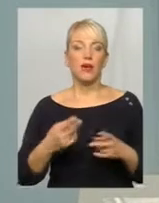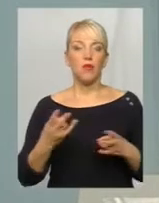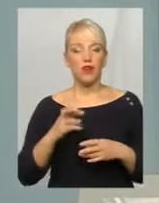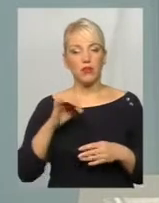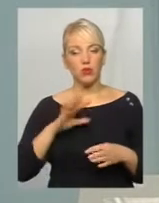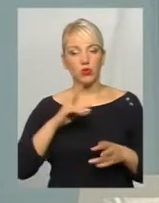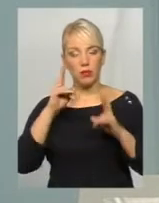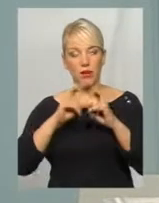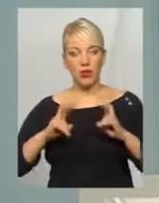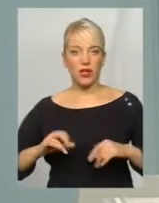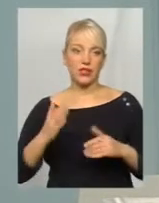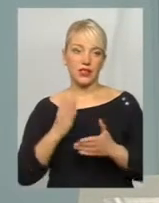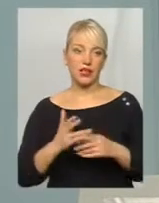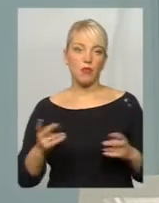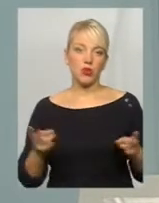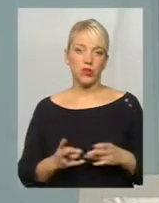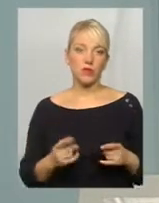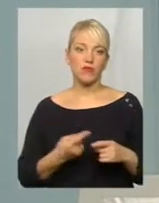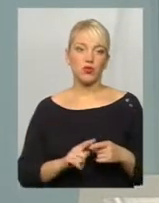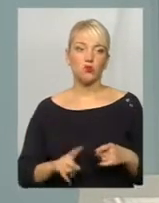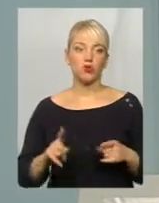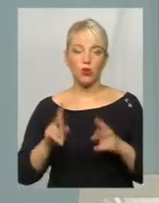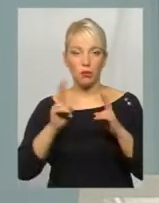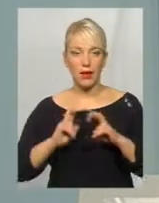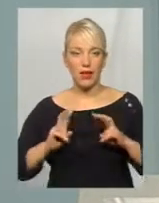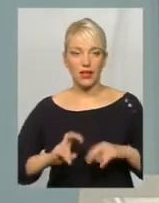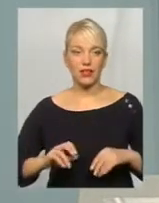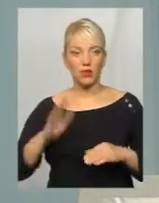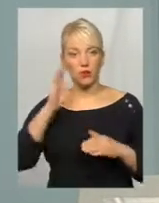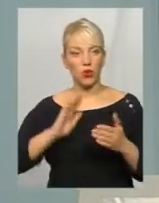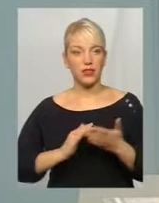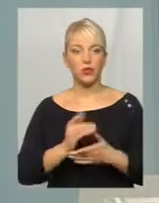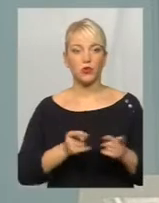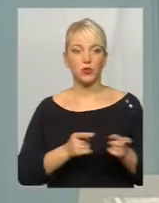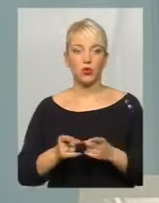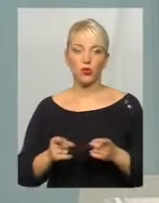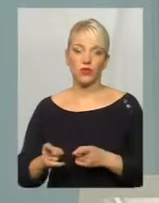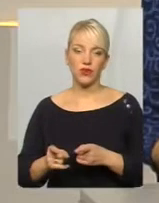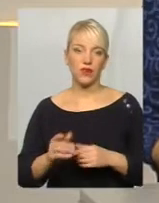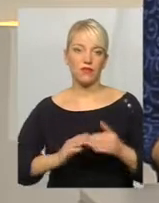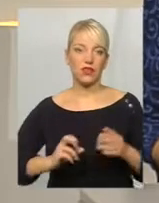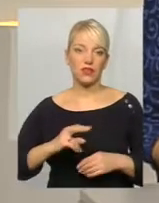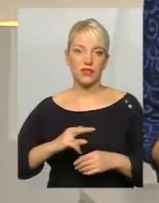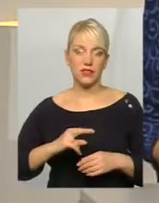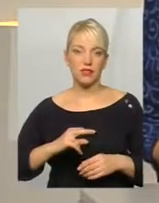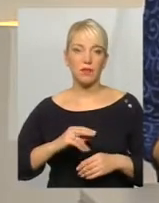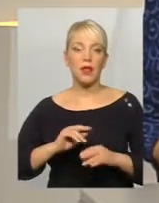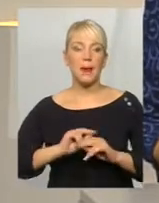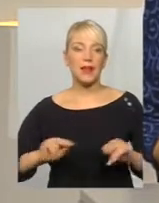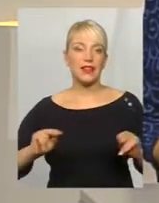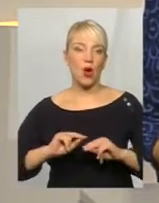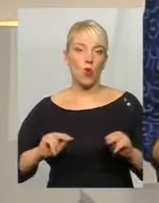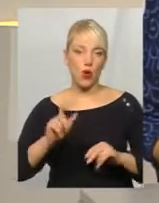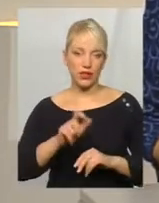переглянута і є потреба в тому, щоб переглянути саме політику підготовки фахівців, педагогів,